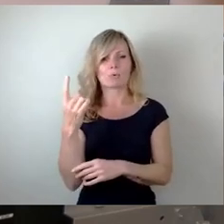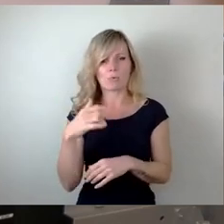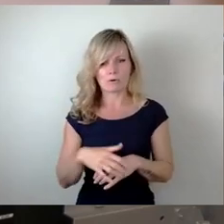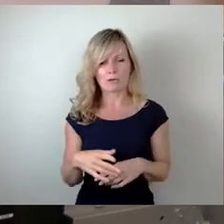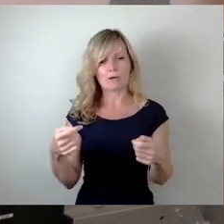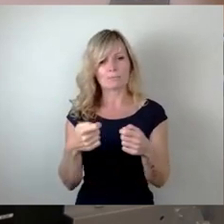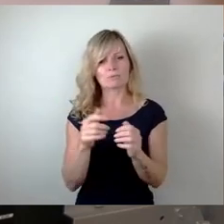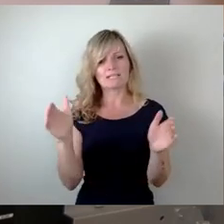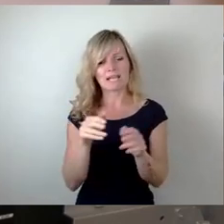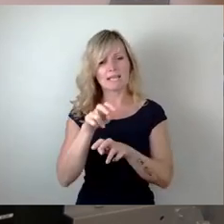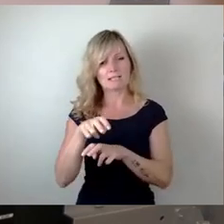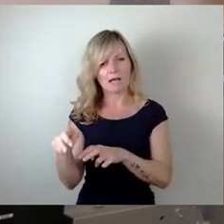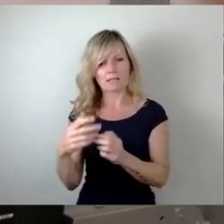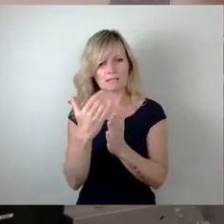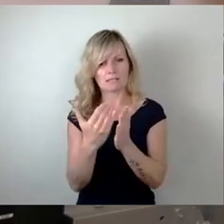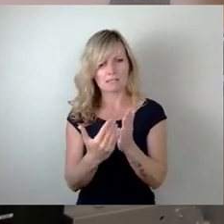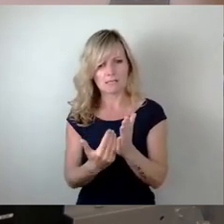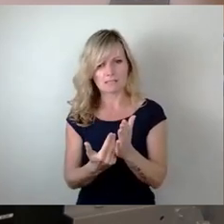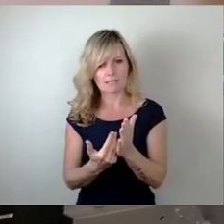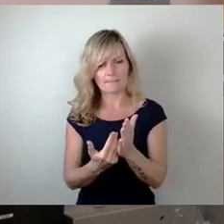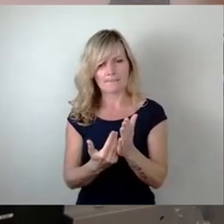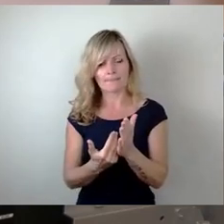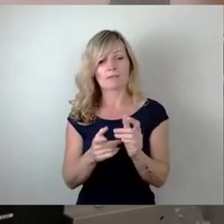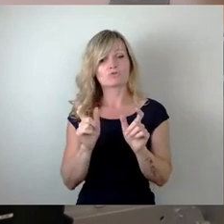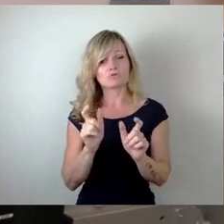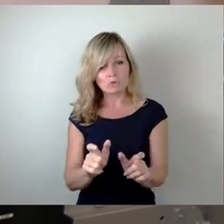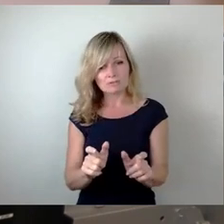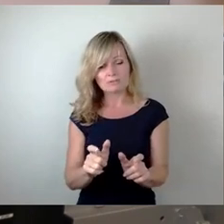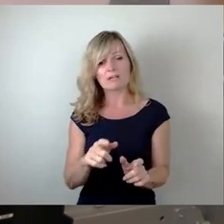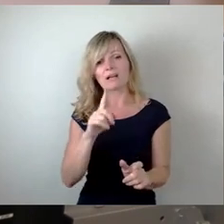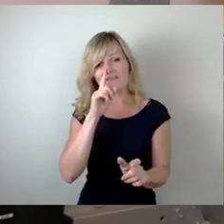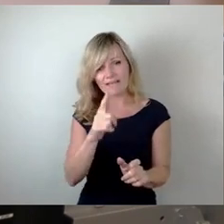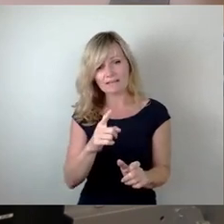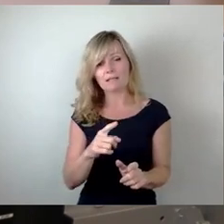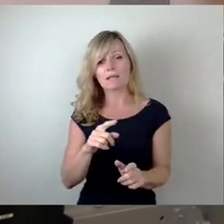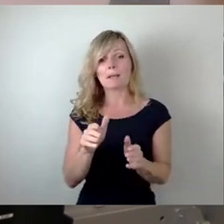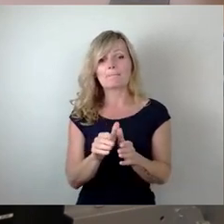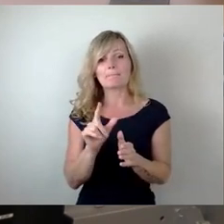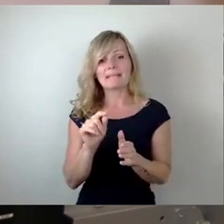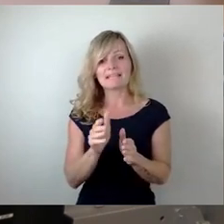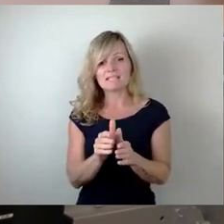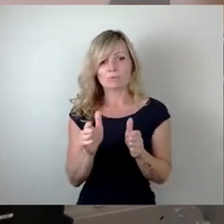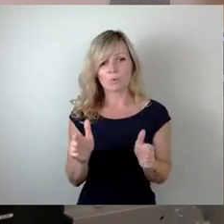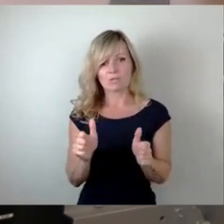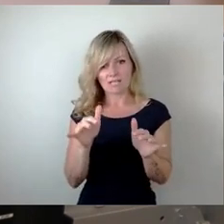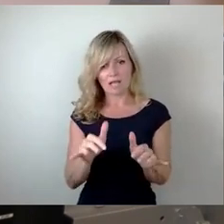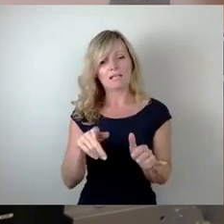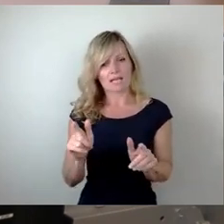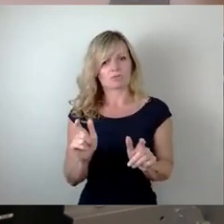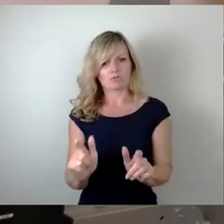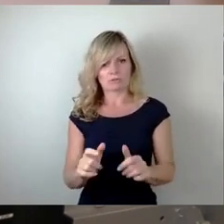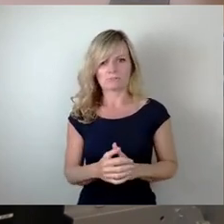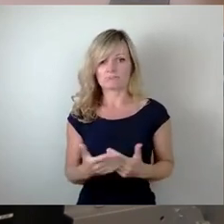entfaltet seinen Schutzmechanismen erst voll, wenn die Anlagen eine bestimmte Mindestgröße erreicht haben. Und da muss man sagen, in Dresden sind ca.